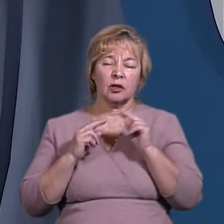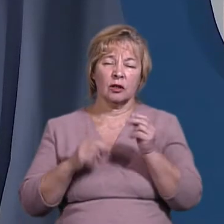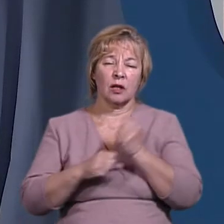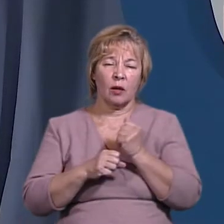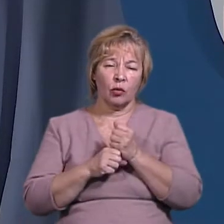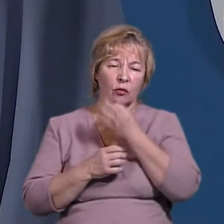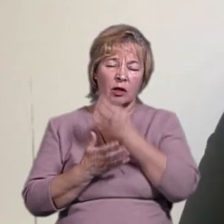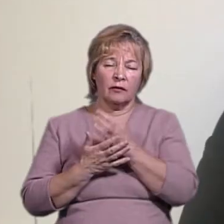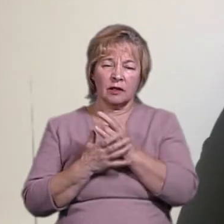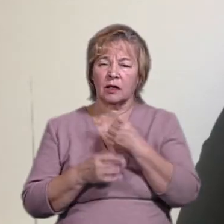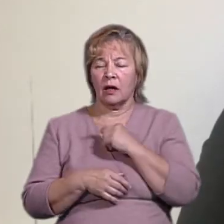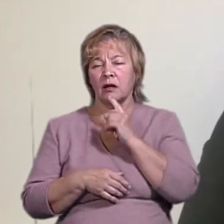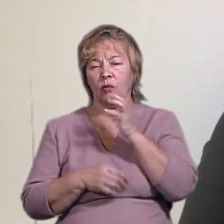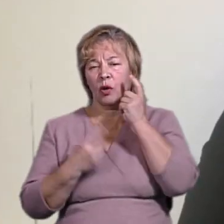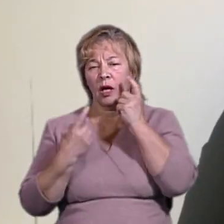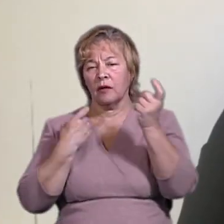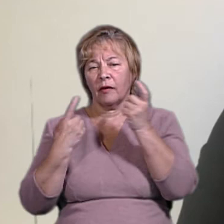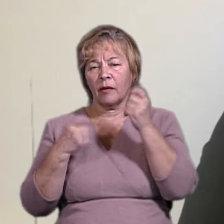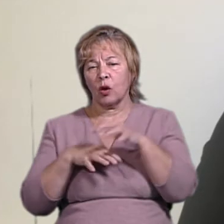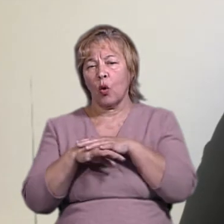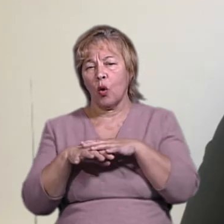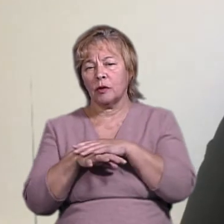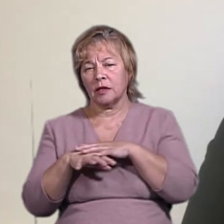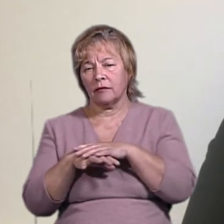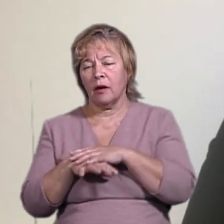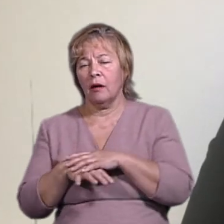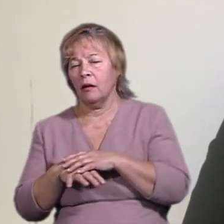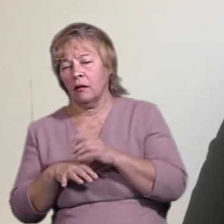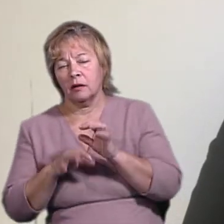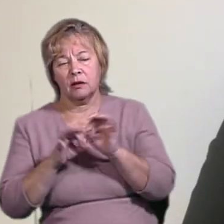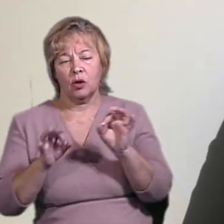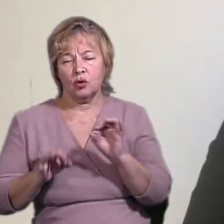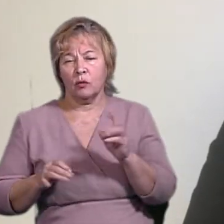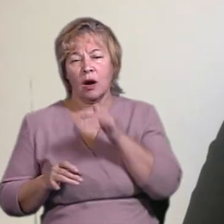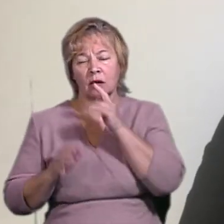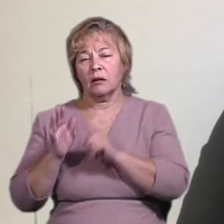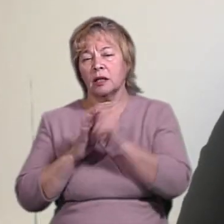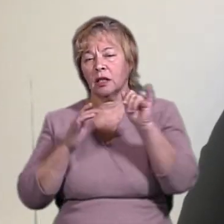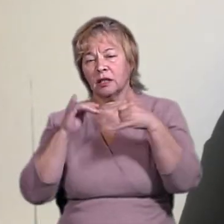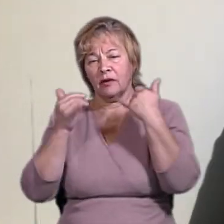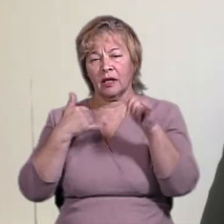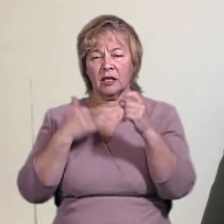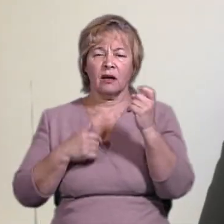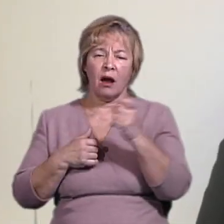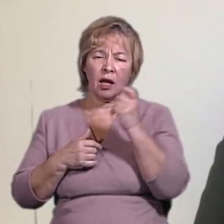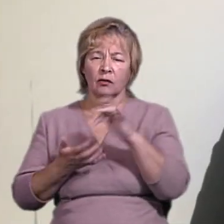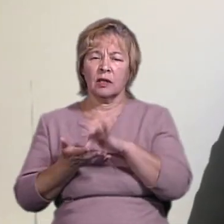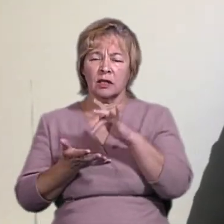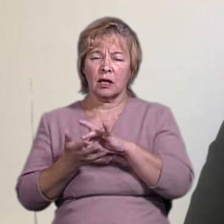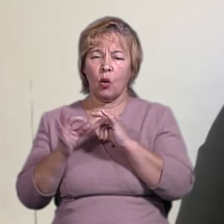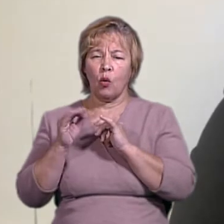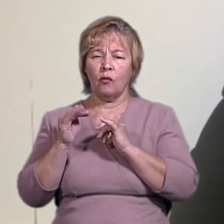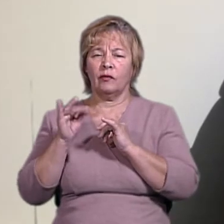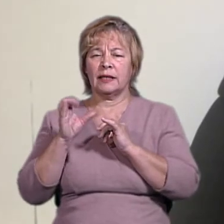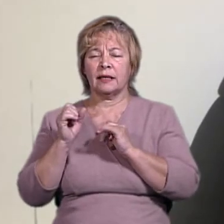Я не буду інформувати суспільство про те, на якій стадії. Тому що, коли почалися дзвінки, начебто, з Харкова до Центрального офісу,